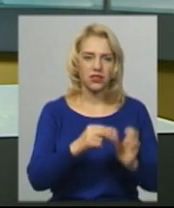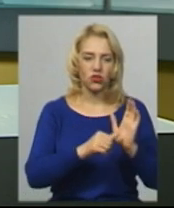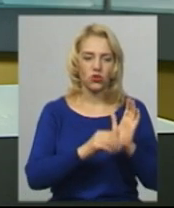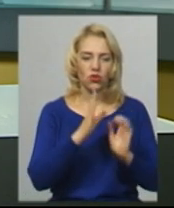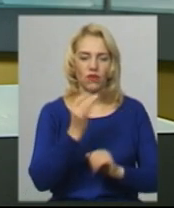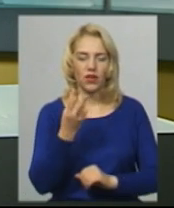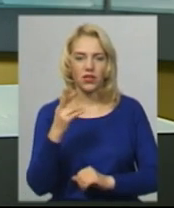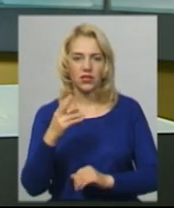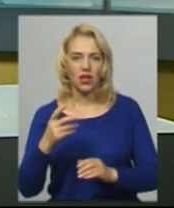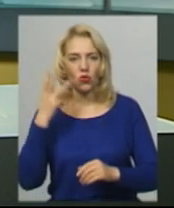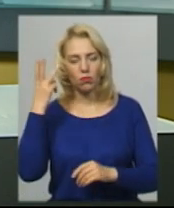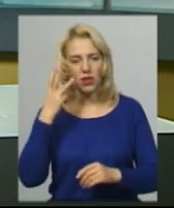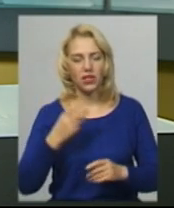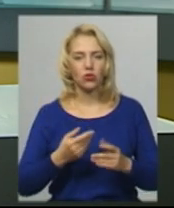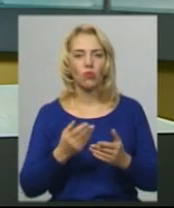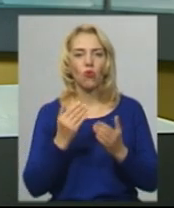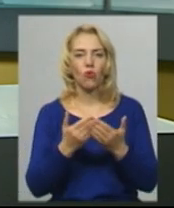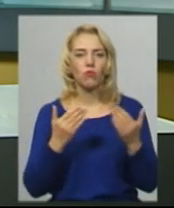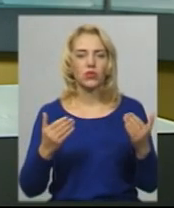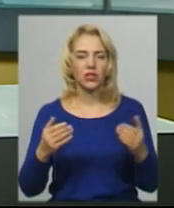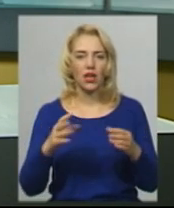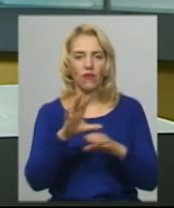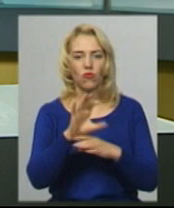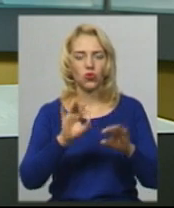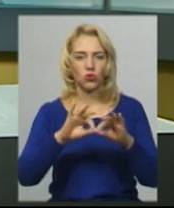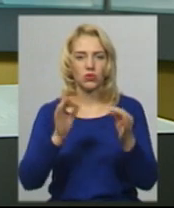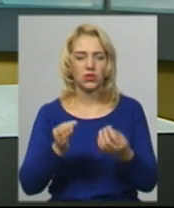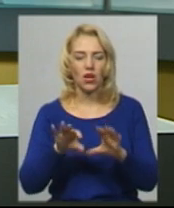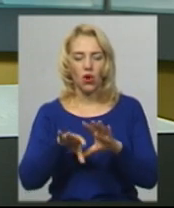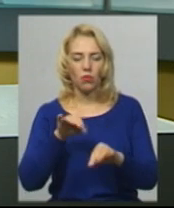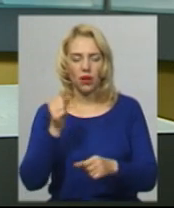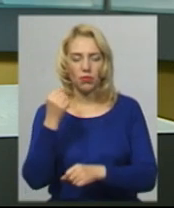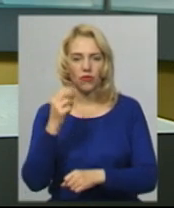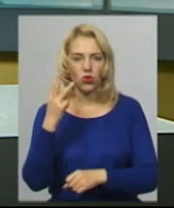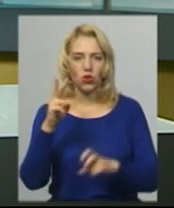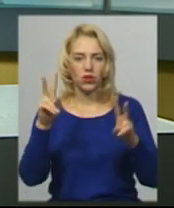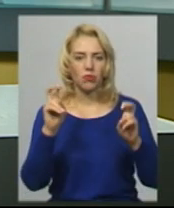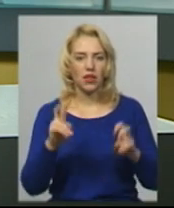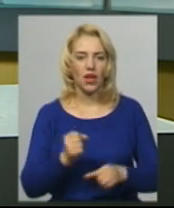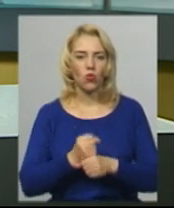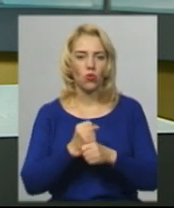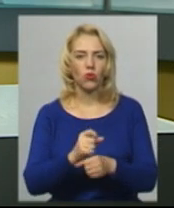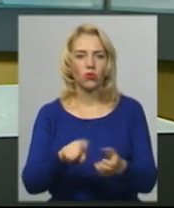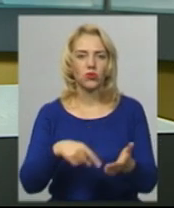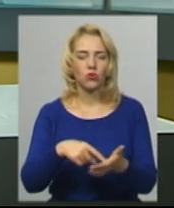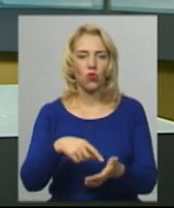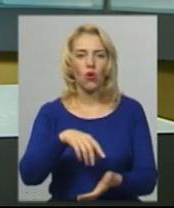Хмельницькому музеї студії фотомистецтва. Тоді обрали переможців у трьох номінаціях та на кубок міського голови.